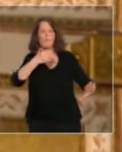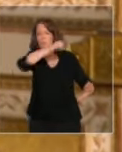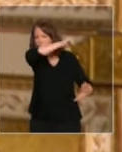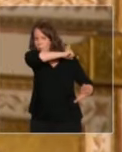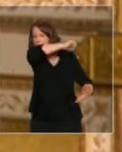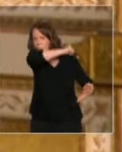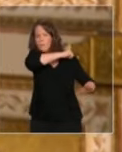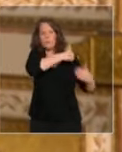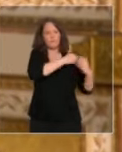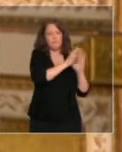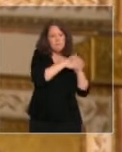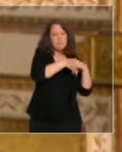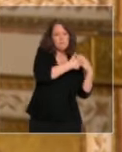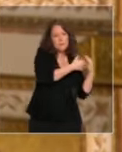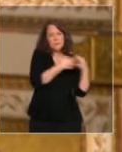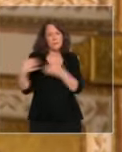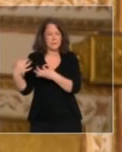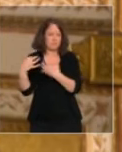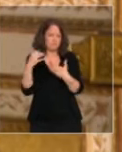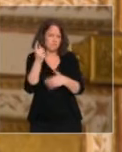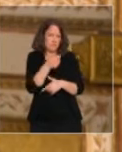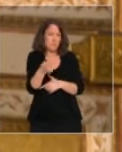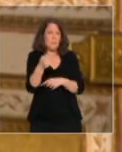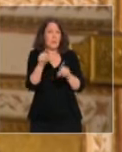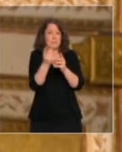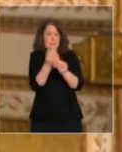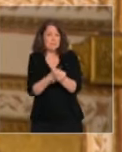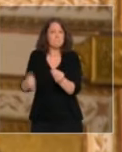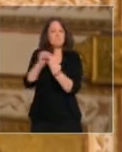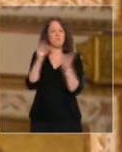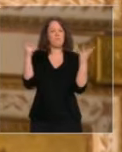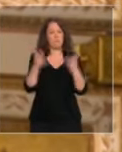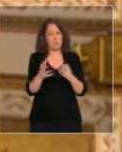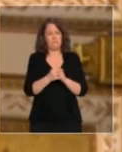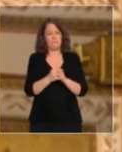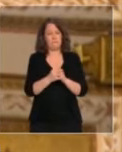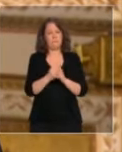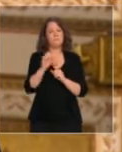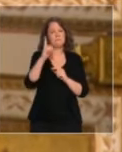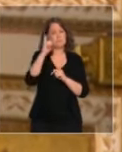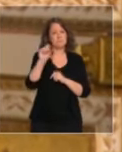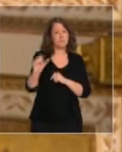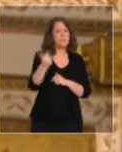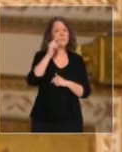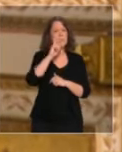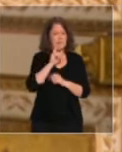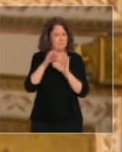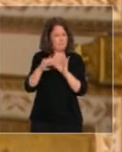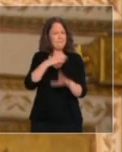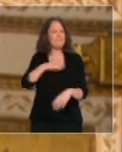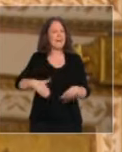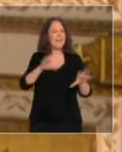appliquer, l'État, à partir du 11 mai, en lien avec les maires, devra permettre à chaque Français